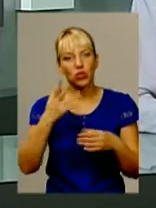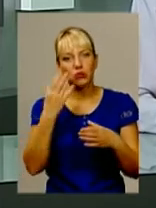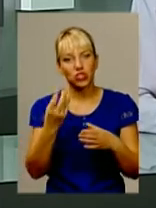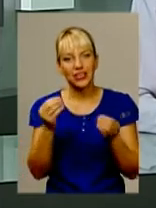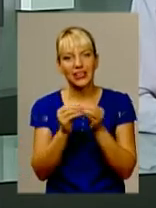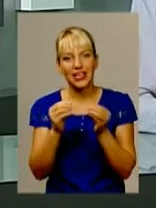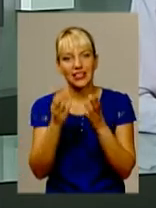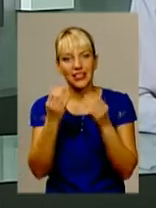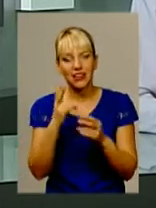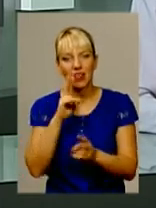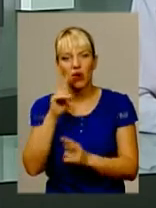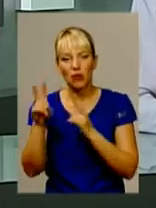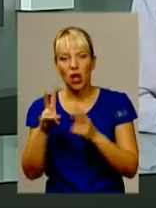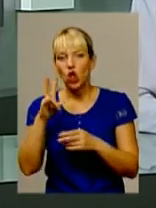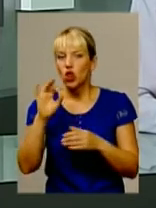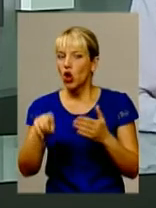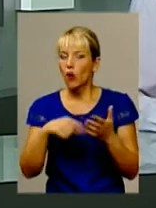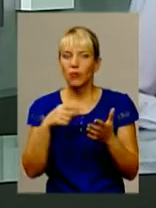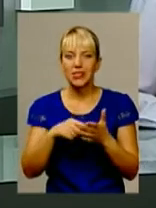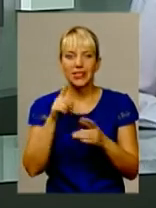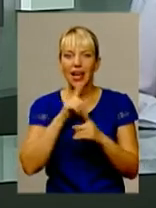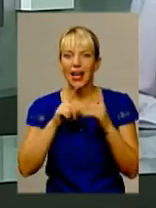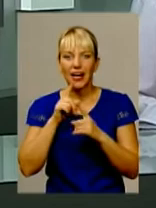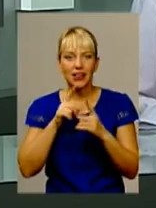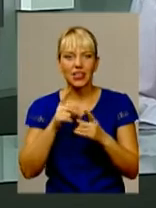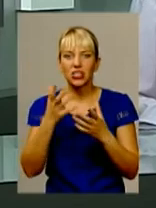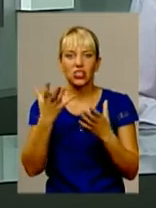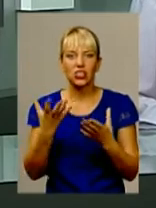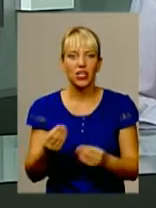рішення. Але міська рада не отримувала повідомлення від Фоміди.